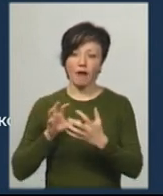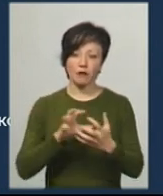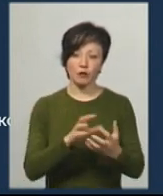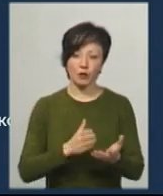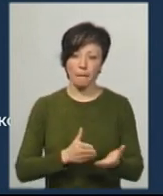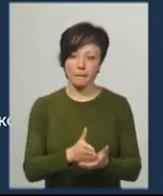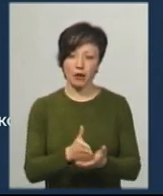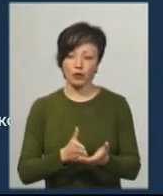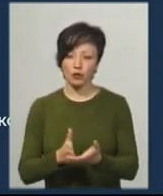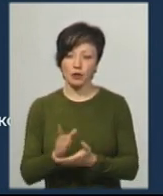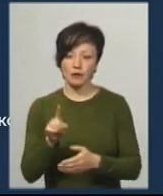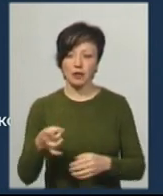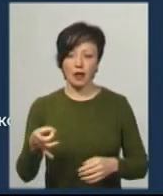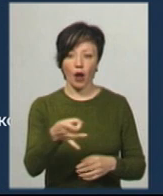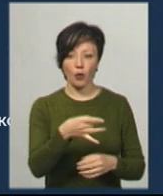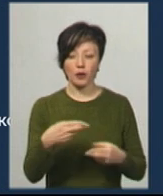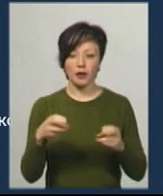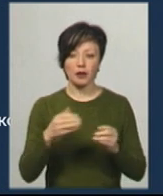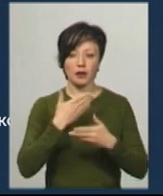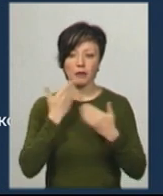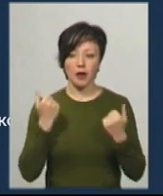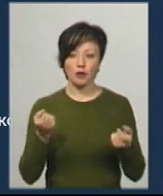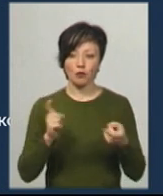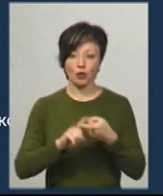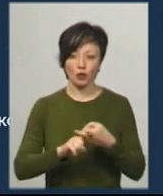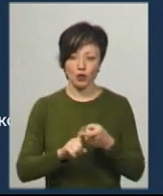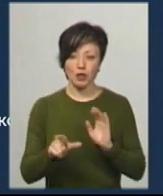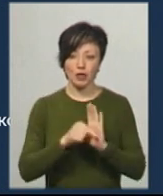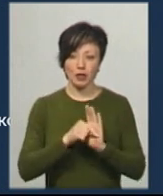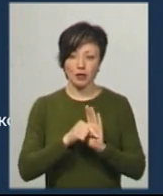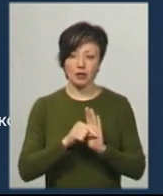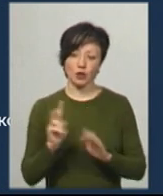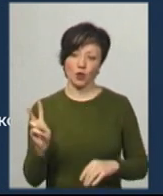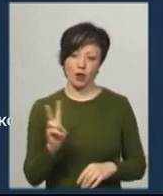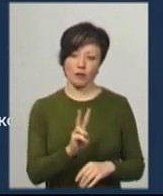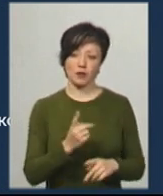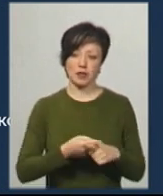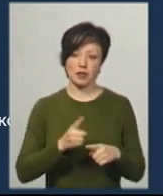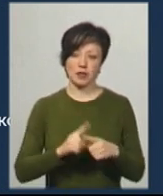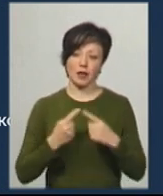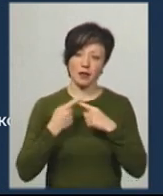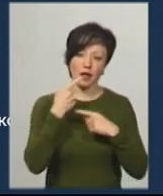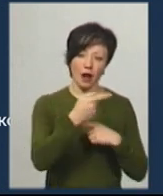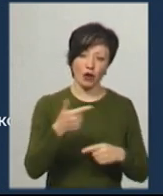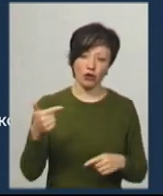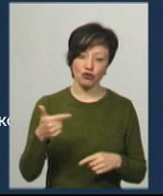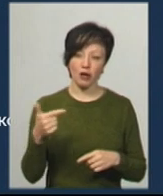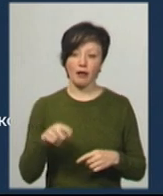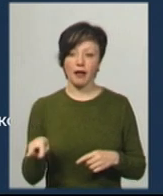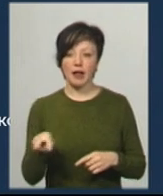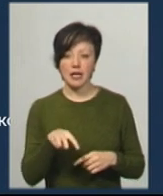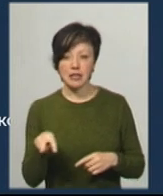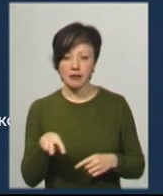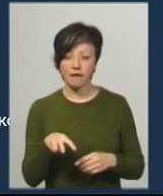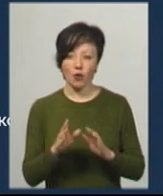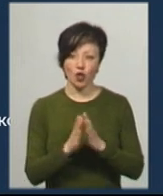маршрутов в ті мікрорайони, в яких немає сполучення з тролейбусом. Тобто це Дальні Гречани, Лєзнєво,